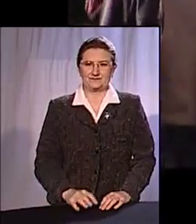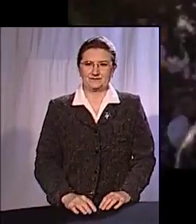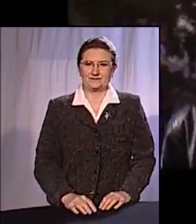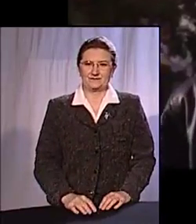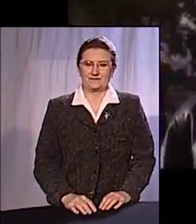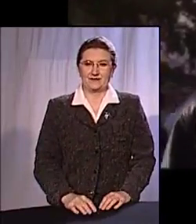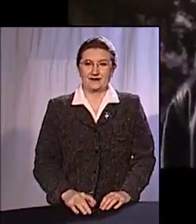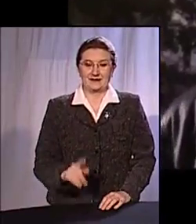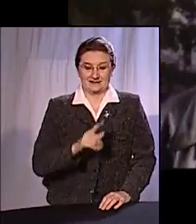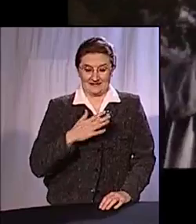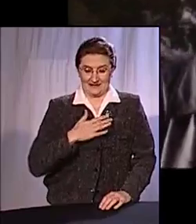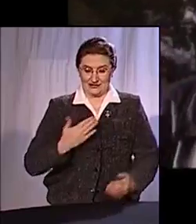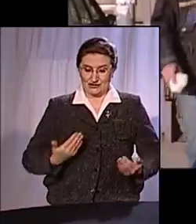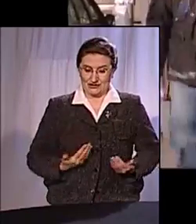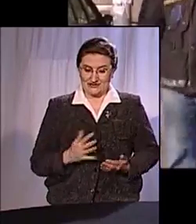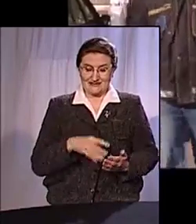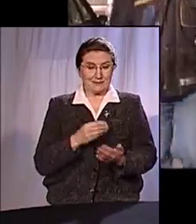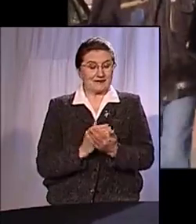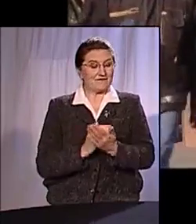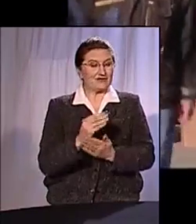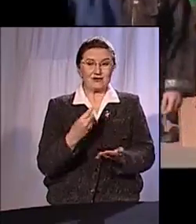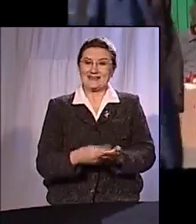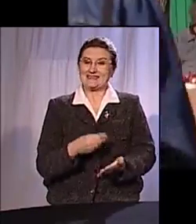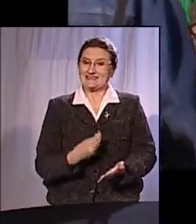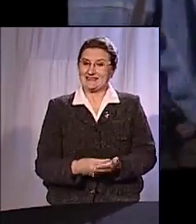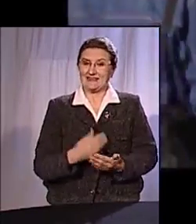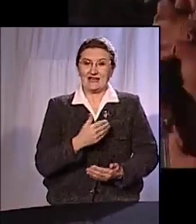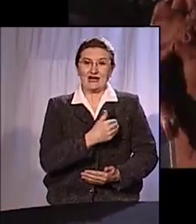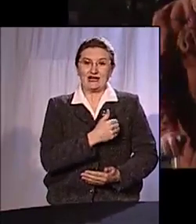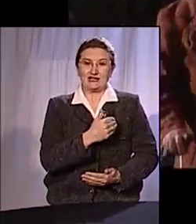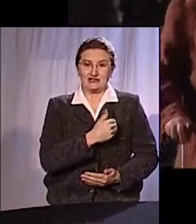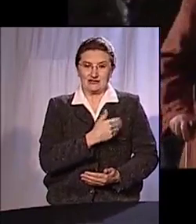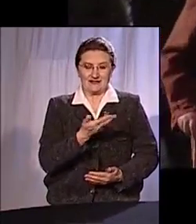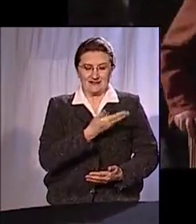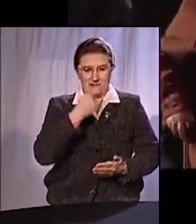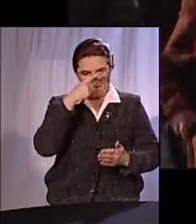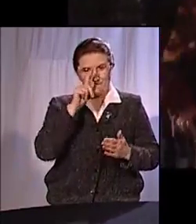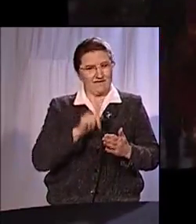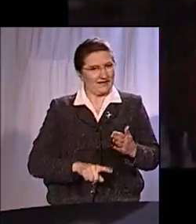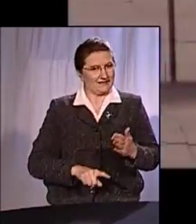За нашу жизнь заплачена высокую цену. Я желаю нам верить.